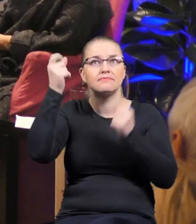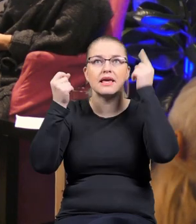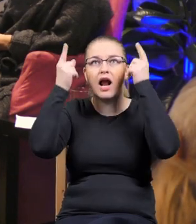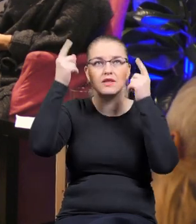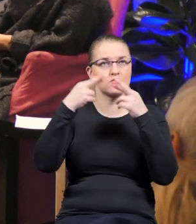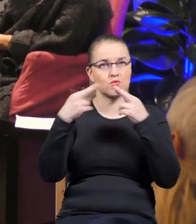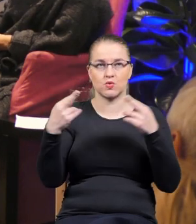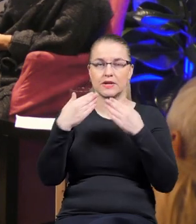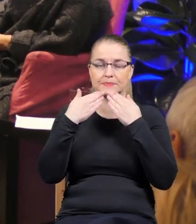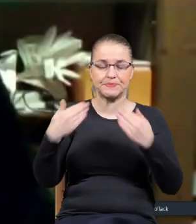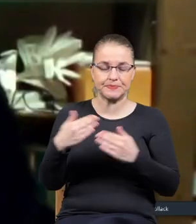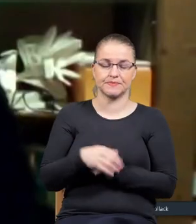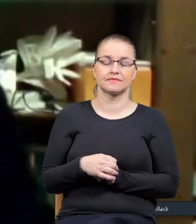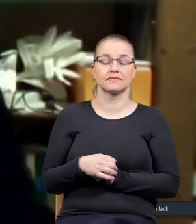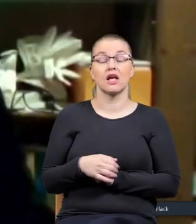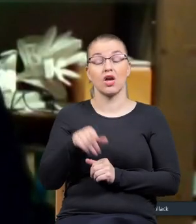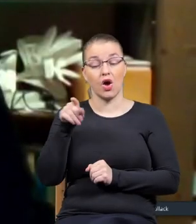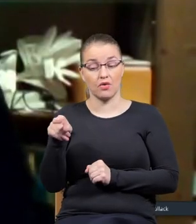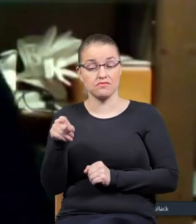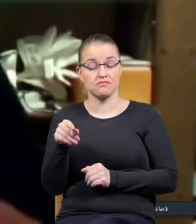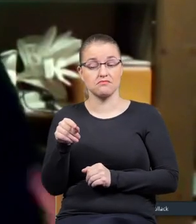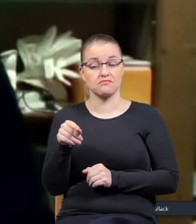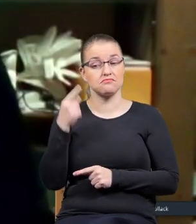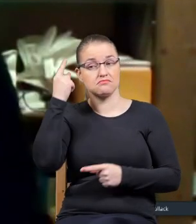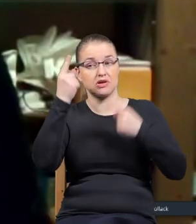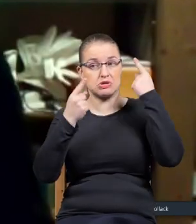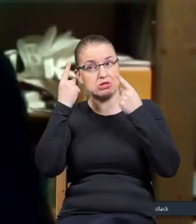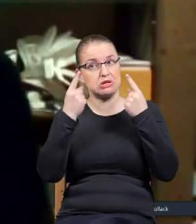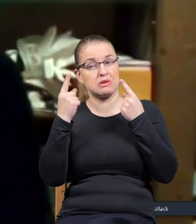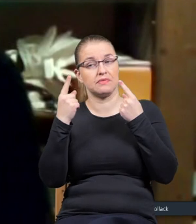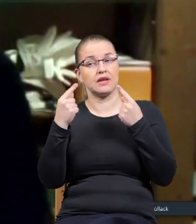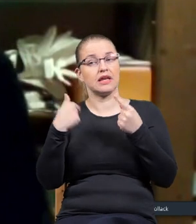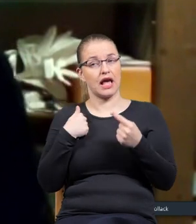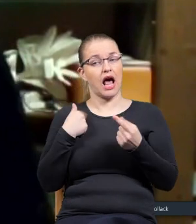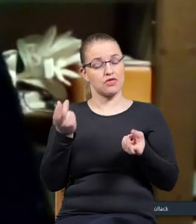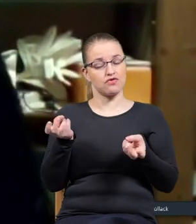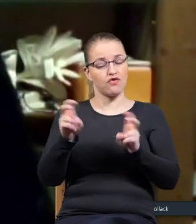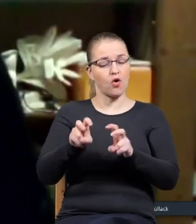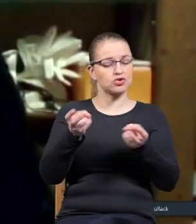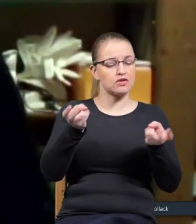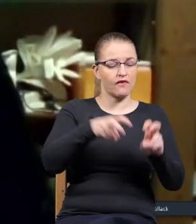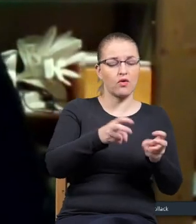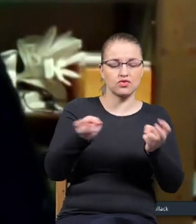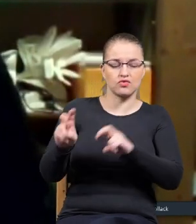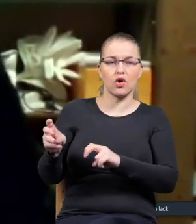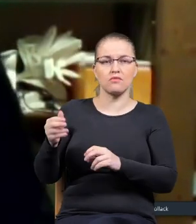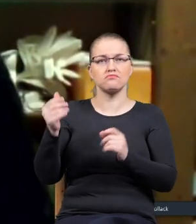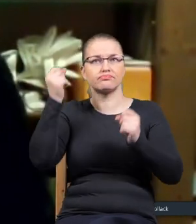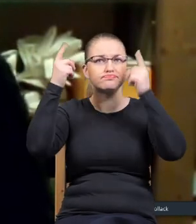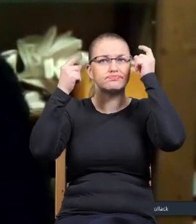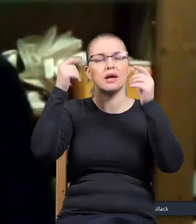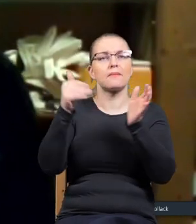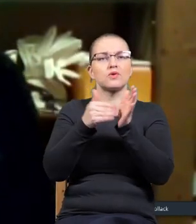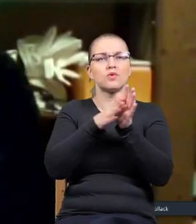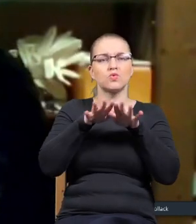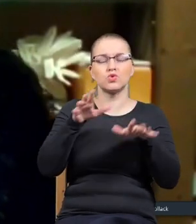I oczywiście no Christophe też tak sobie myśli, że on jest twórczym i on potrzebuje właśnie dużo czasu na to,